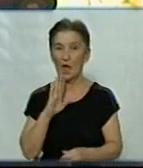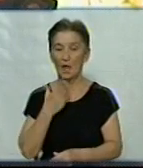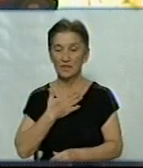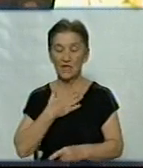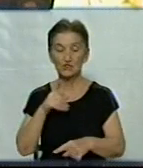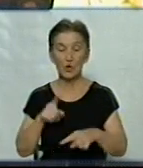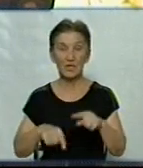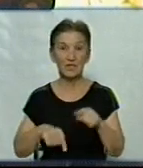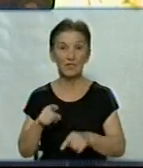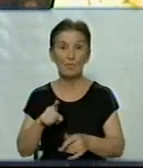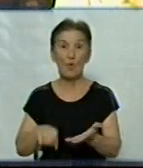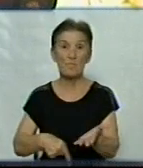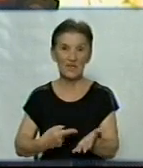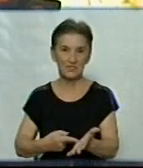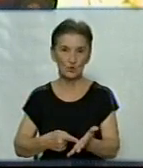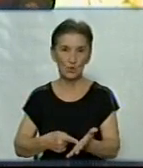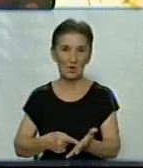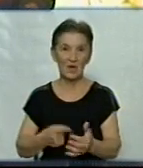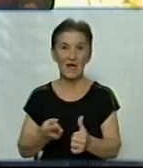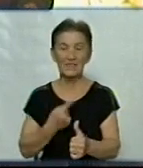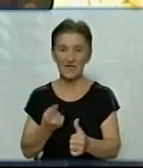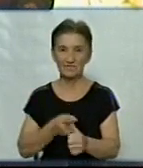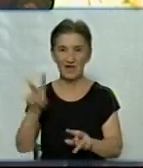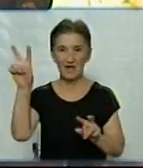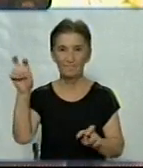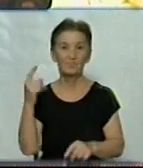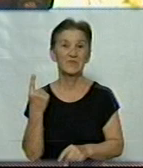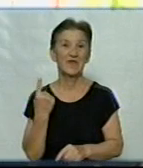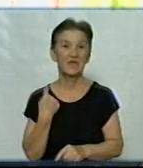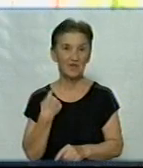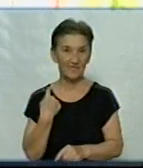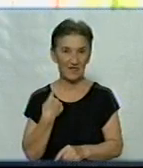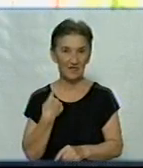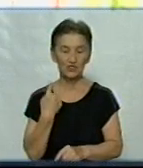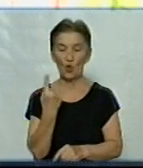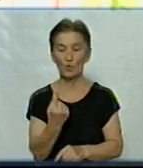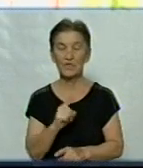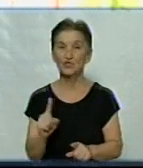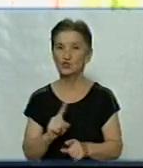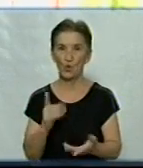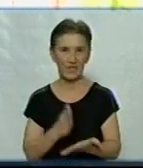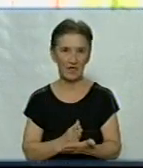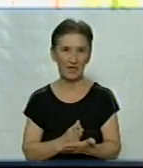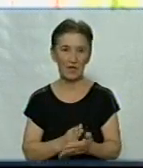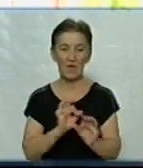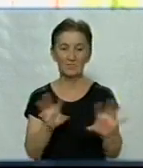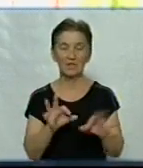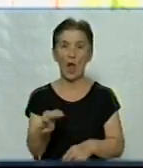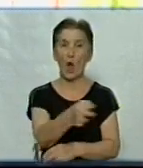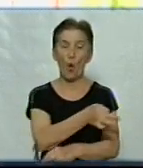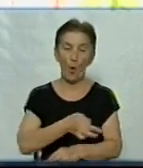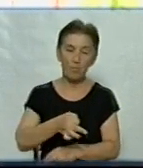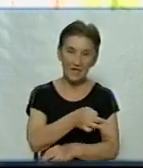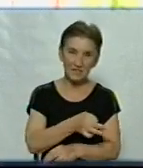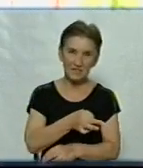рідному місту, нашому рідному краю. Назва заходу Кіровоградщина одна, що є. Ми розповідали і про область, і про